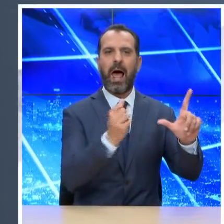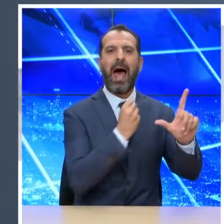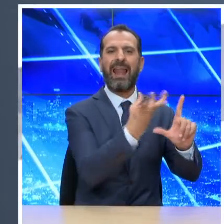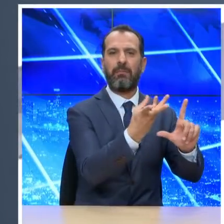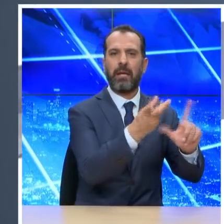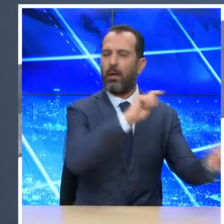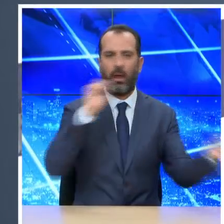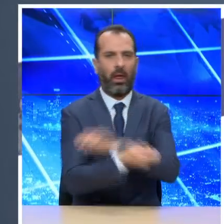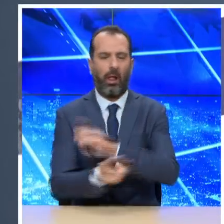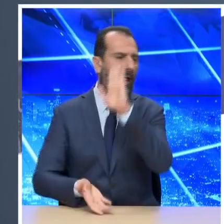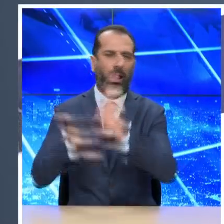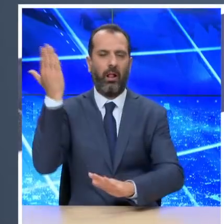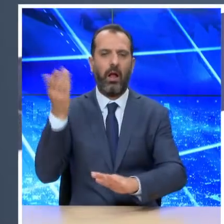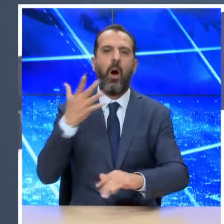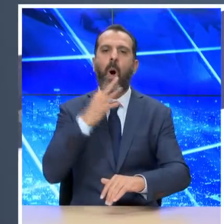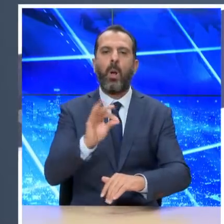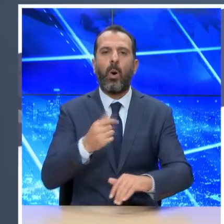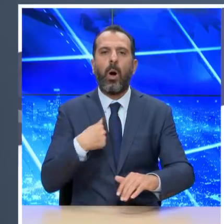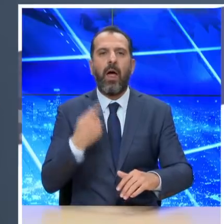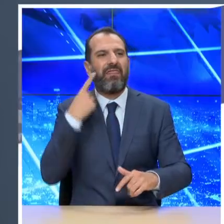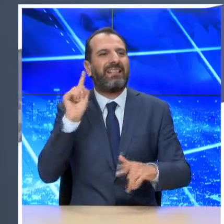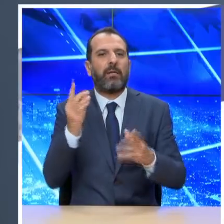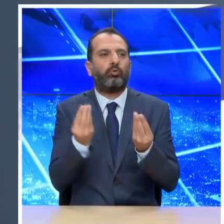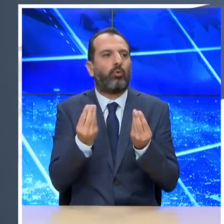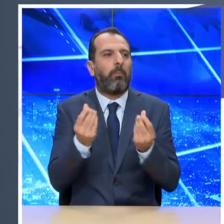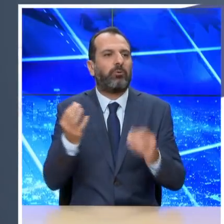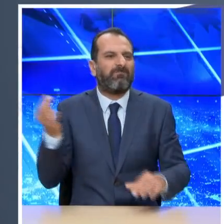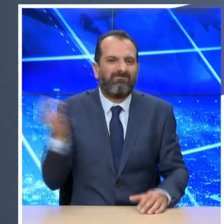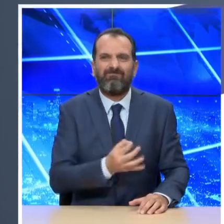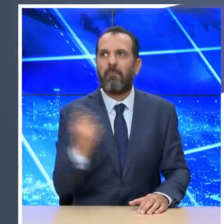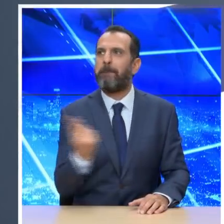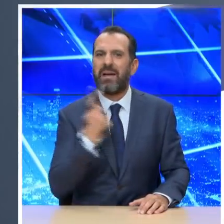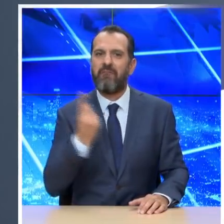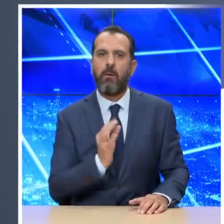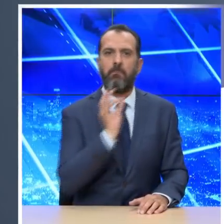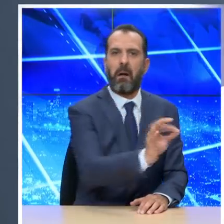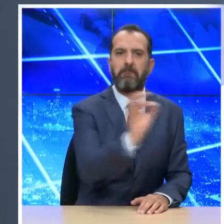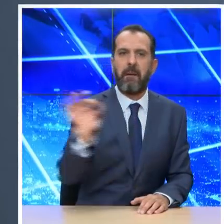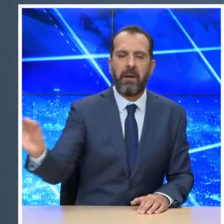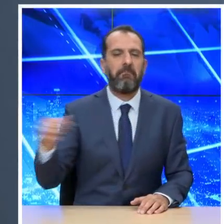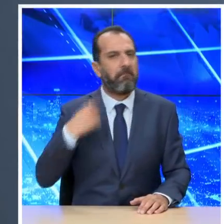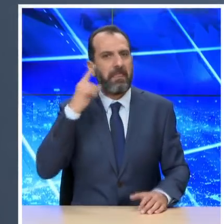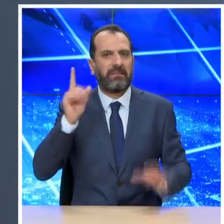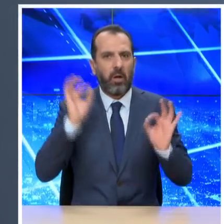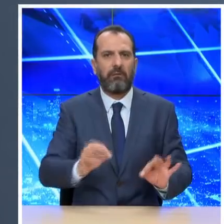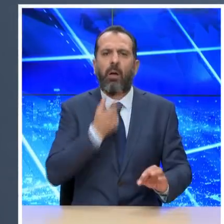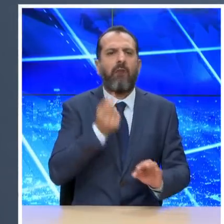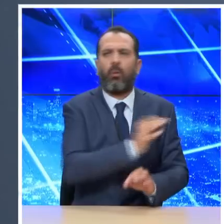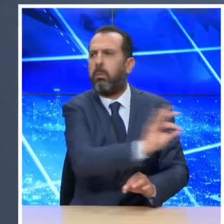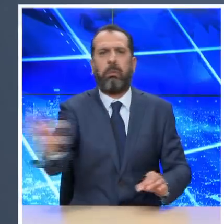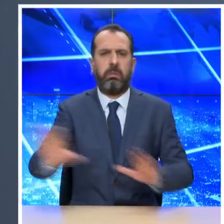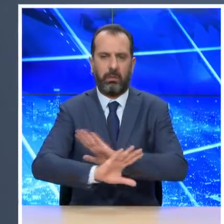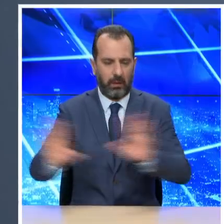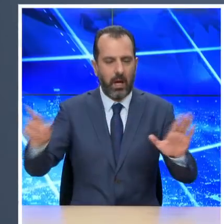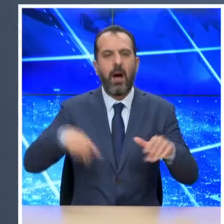άλλη. Και γι' αυτό θα πρέπει ακόμα μία φορά να τονίσουμε πόσο σημαντικό είναι για την επιβράδυση της επιδημίας να τηρούμε τα μέτρα με τέτοιον τρόπο